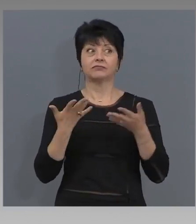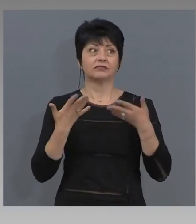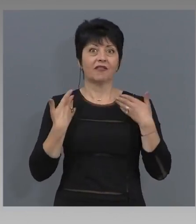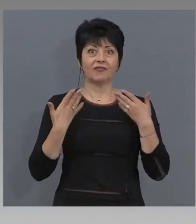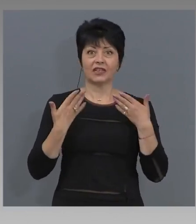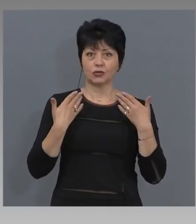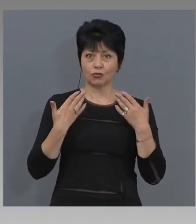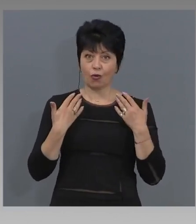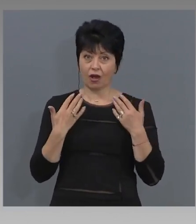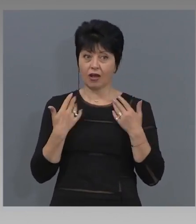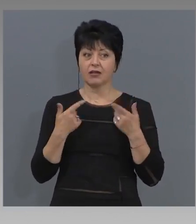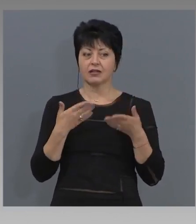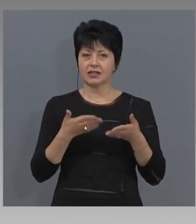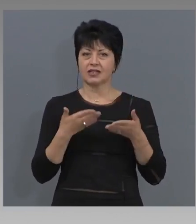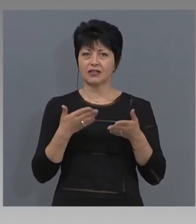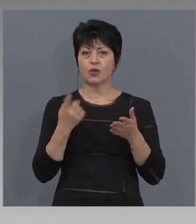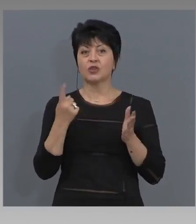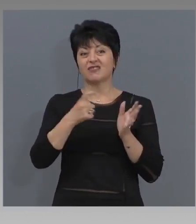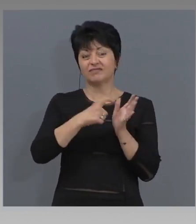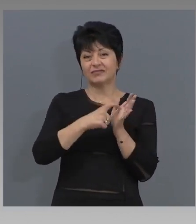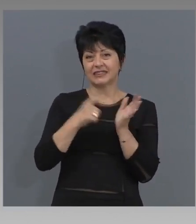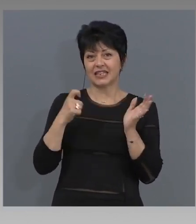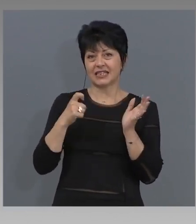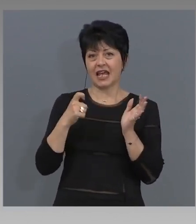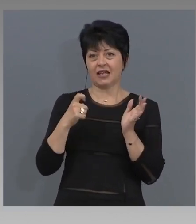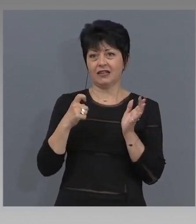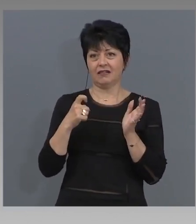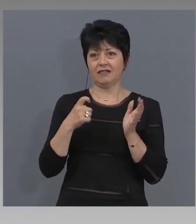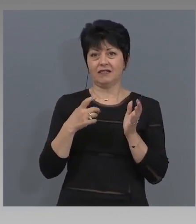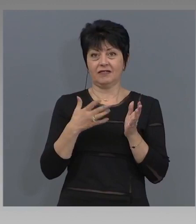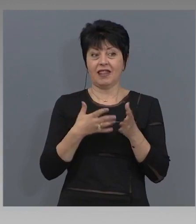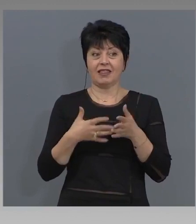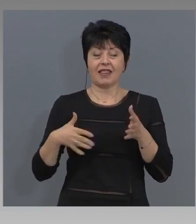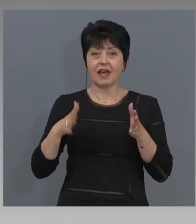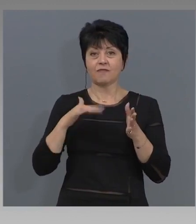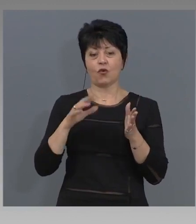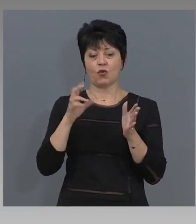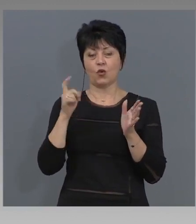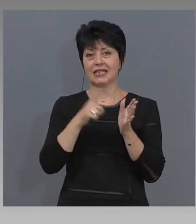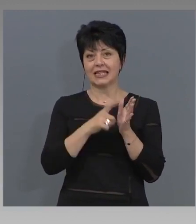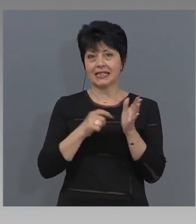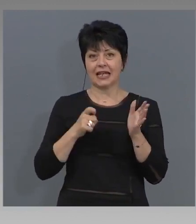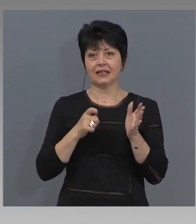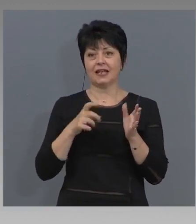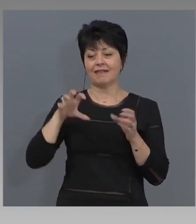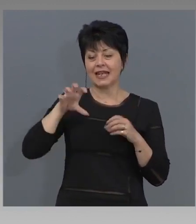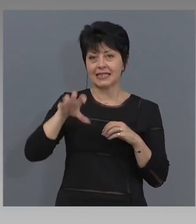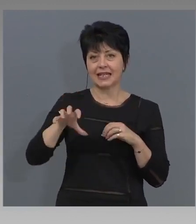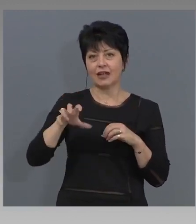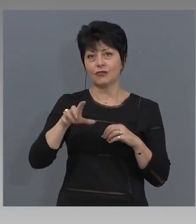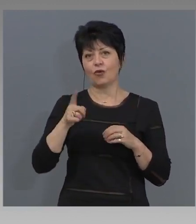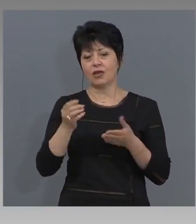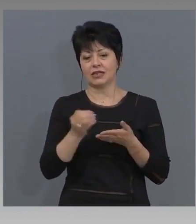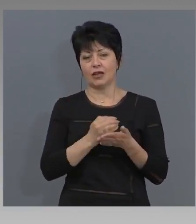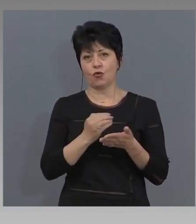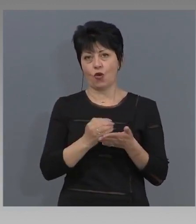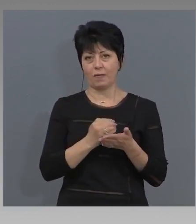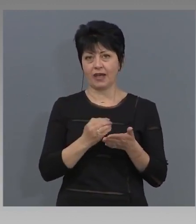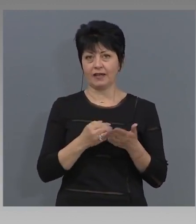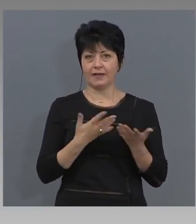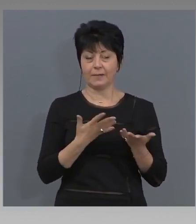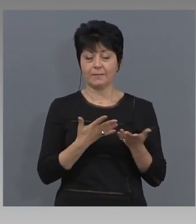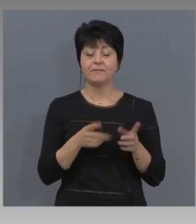този толкова засегнат, най-засегнат всъщност сектор от българската економика. Защото както ресторантите,